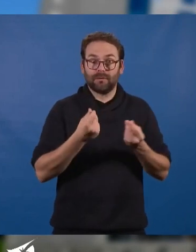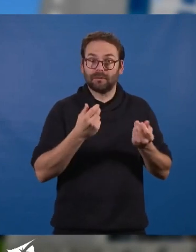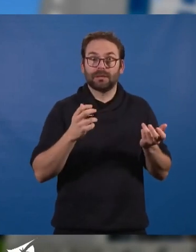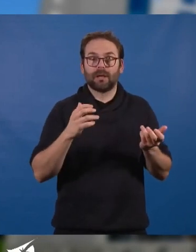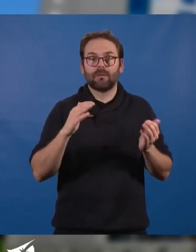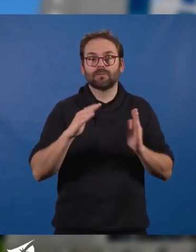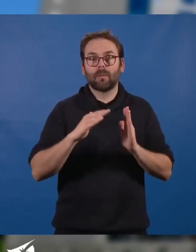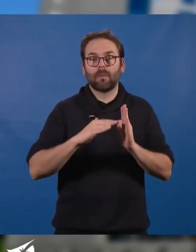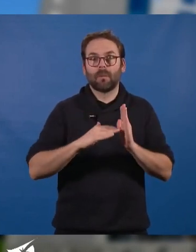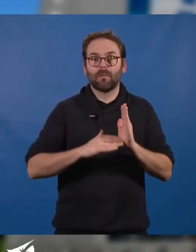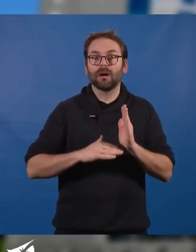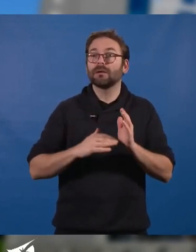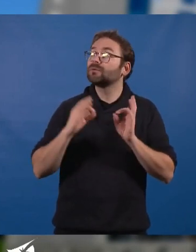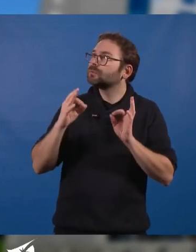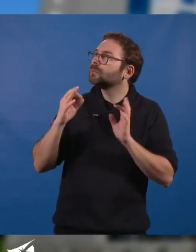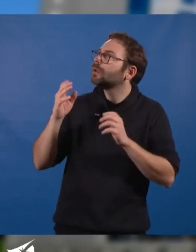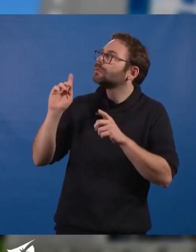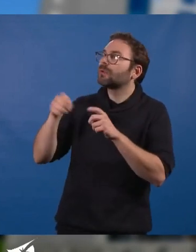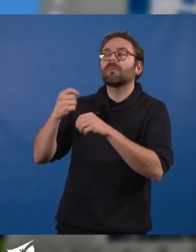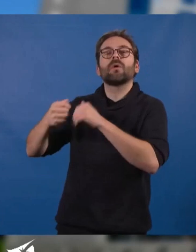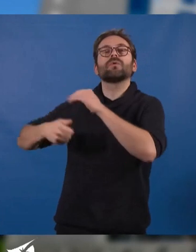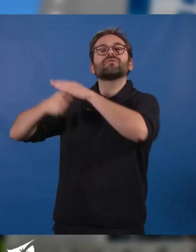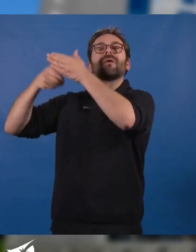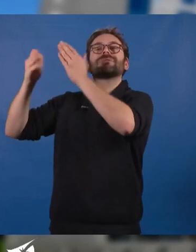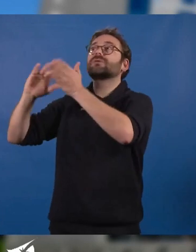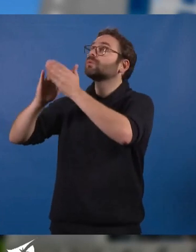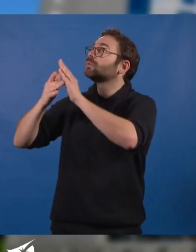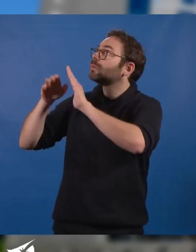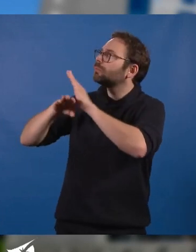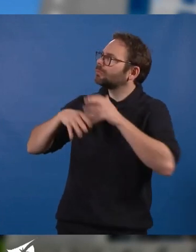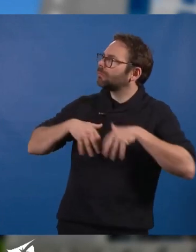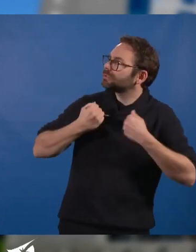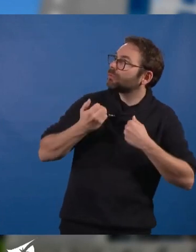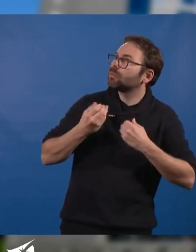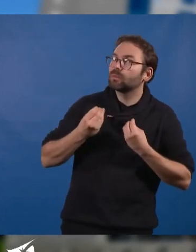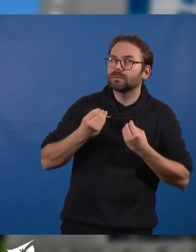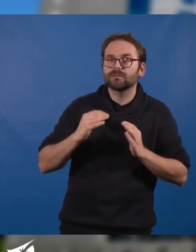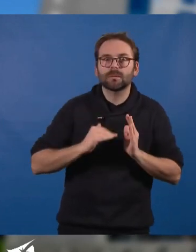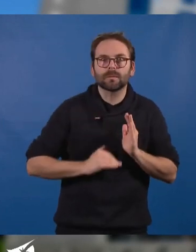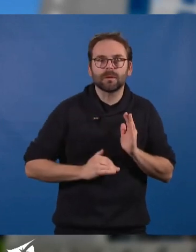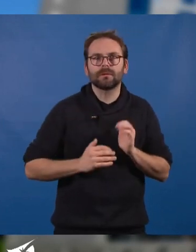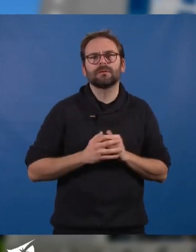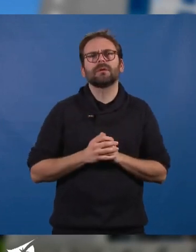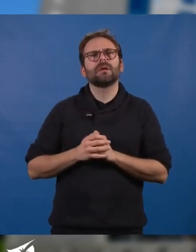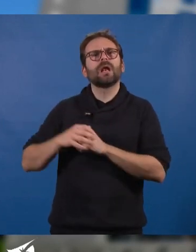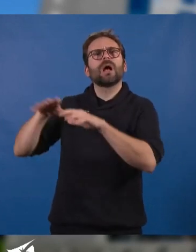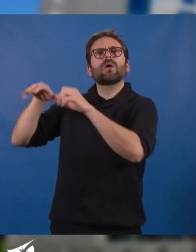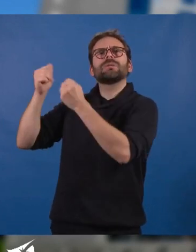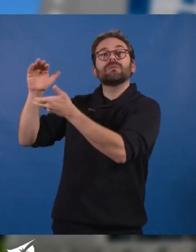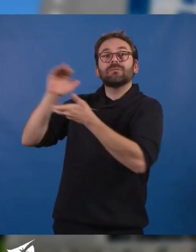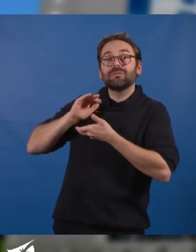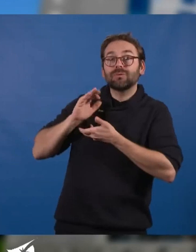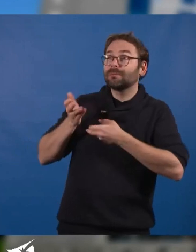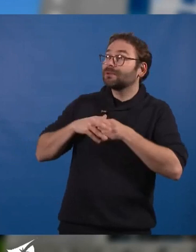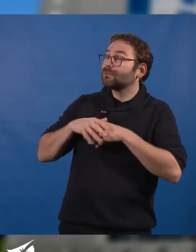de la décentralisation. Certes, il y a des compensations de transferts de compétences, mais qui ne sont pas à la hauteur des manques à gagner.